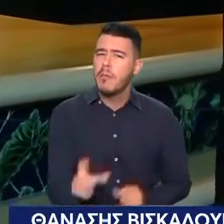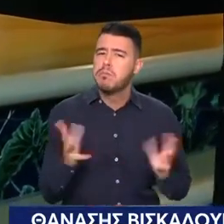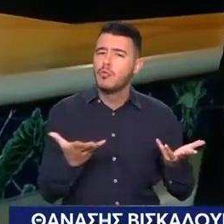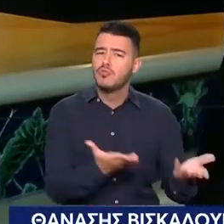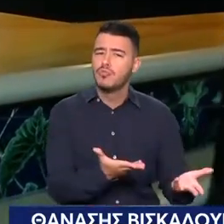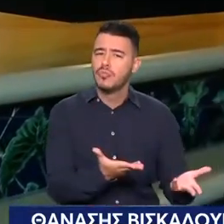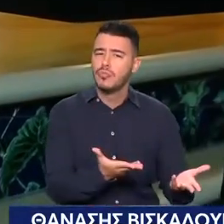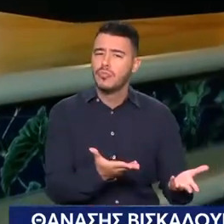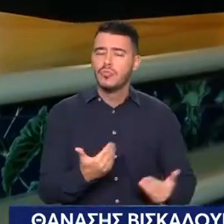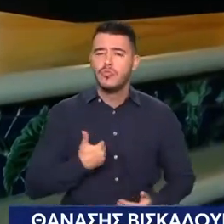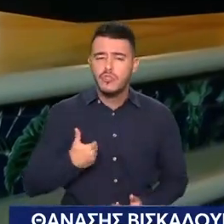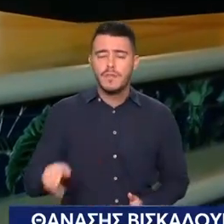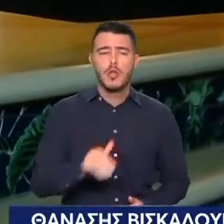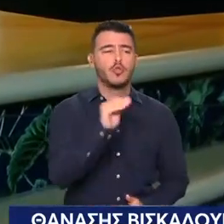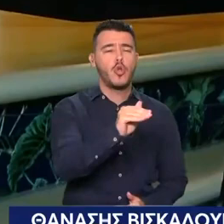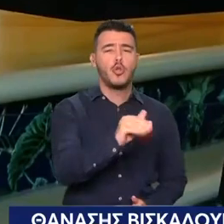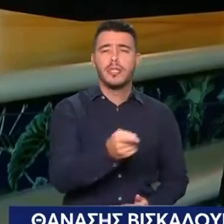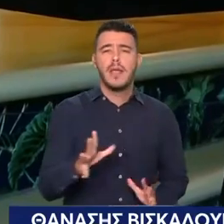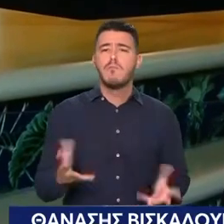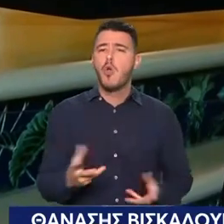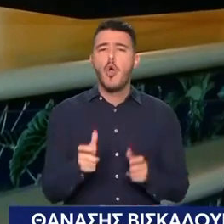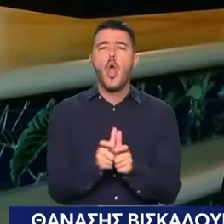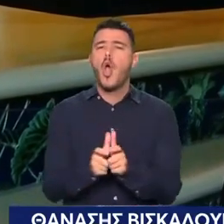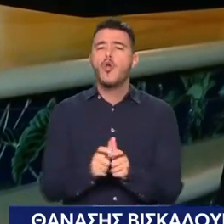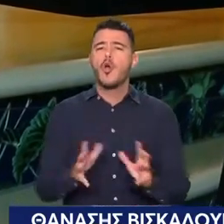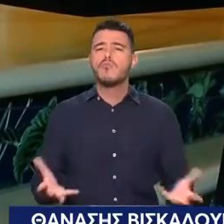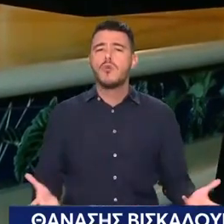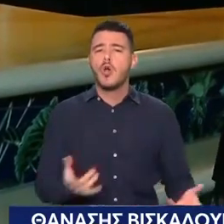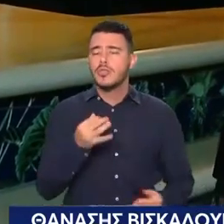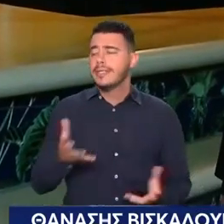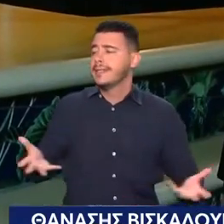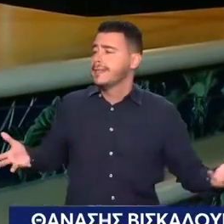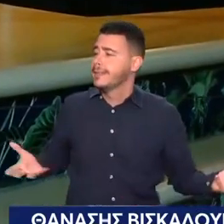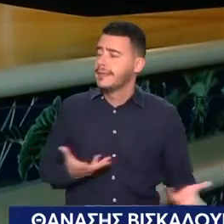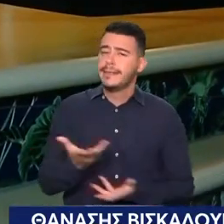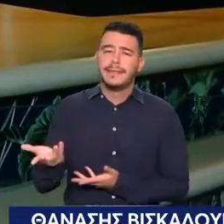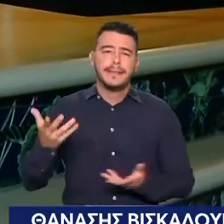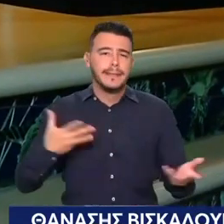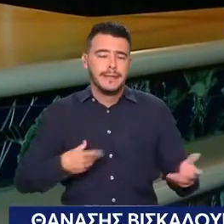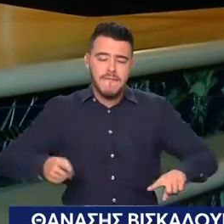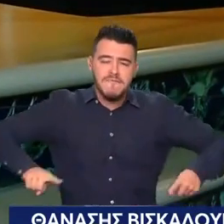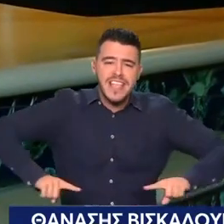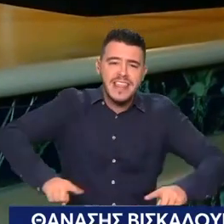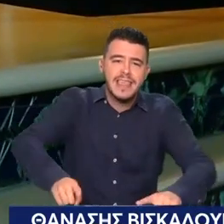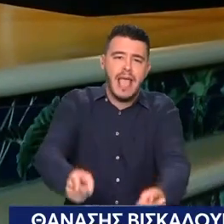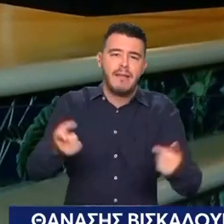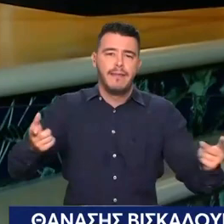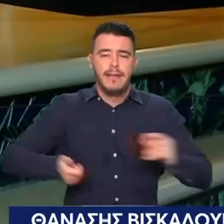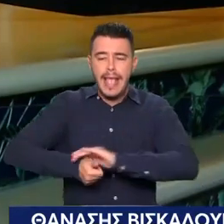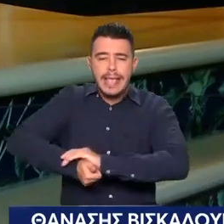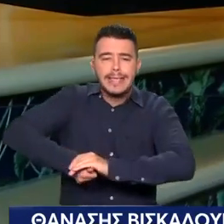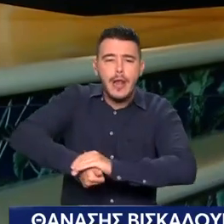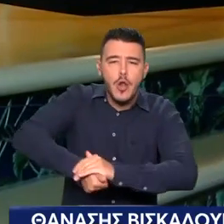Δηλαδή το ρωτάω σήμερα το πεθερό μου Πώς είναι το χωριό Ε, Θανασίέλα μου λέει Είναι γεμάτο βατράχια, χελώνες, νερόφυδα Δηλαδή έχουμε φτάσει